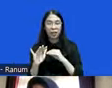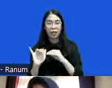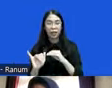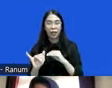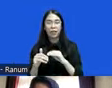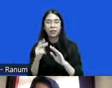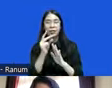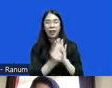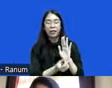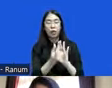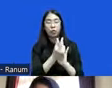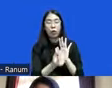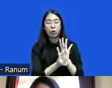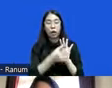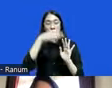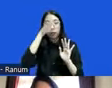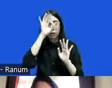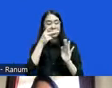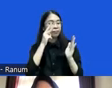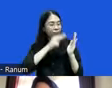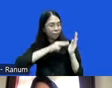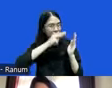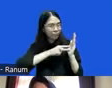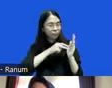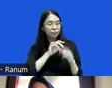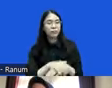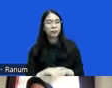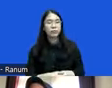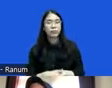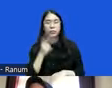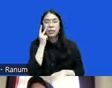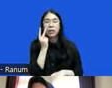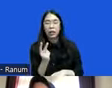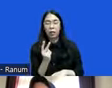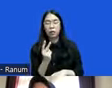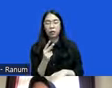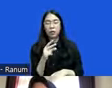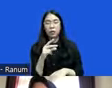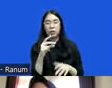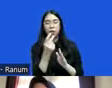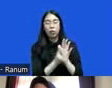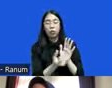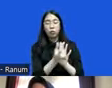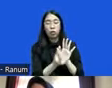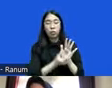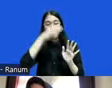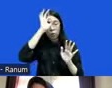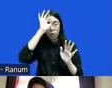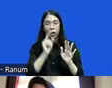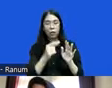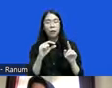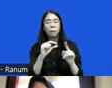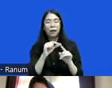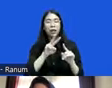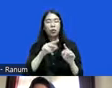rancangan undang-undang Polri-nya di chat nah kalau misalnya kita lihat di RUU Polri-nya itu hanya diatur di dua pasal